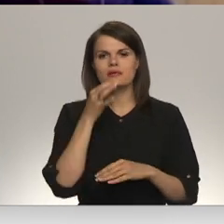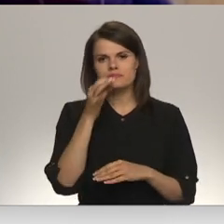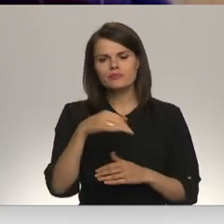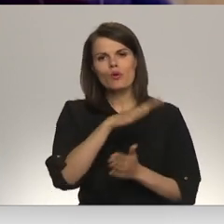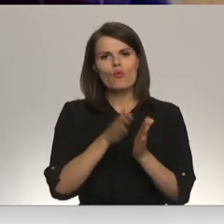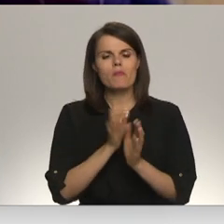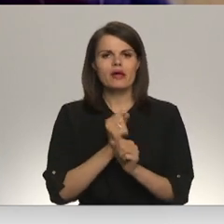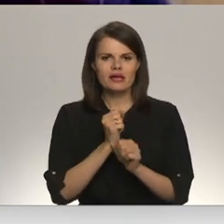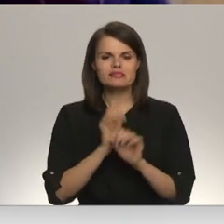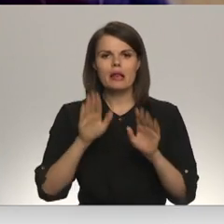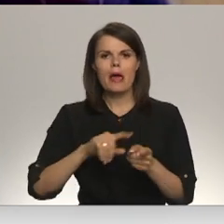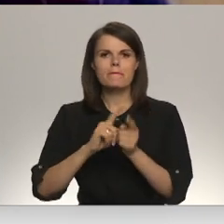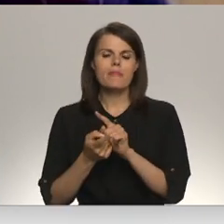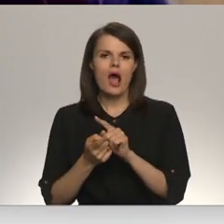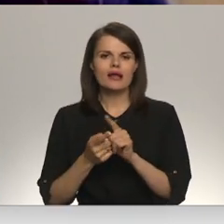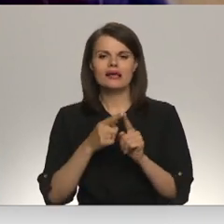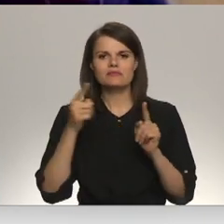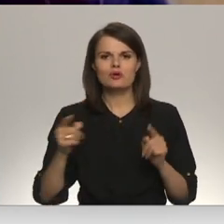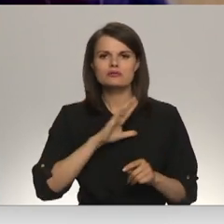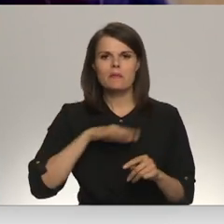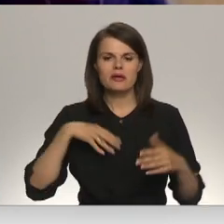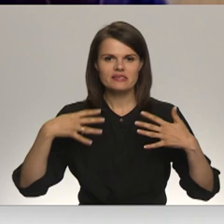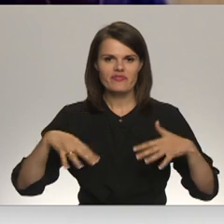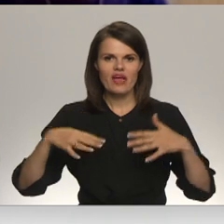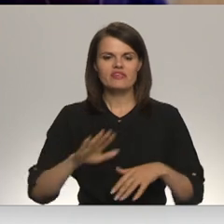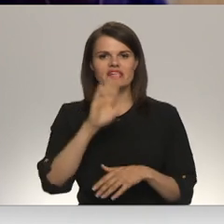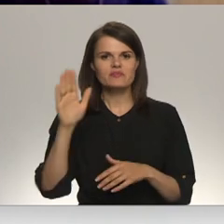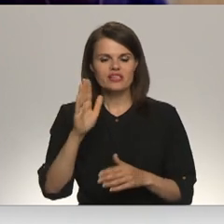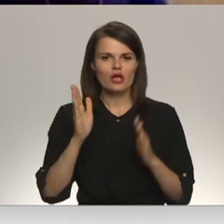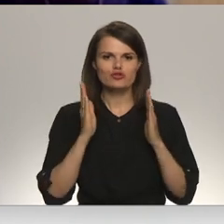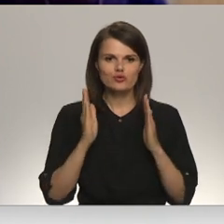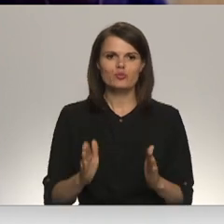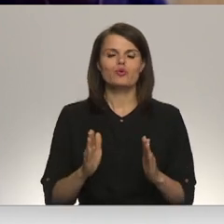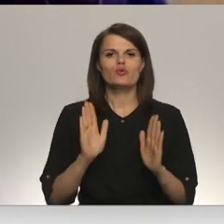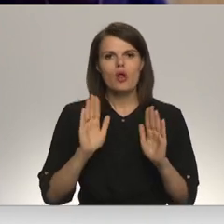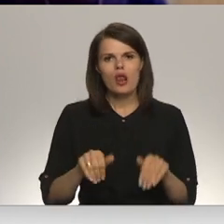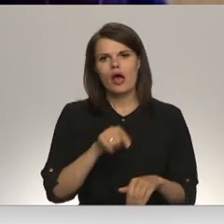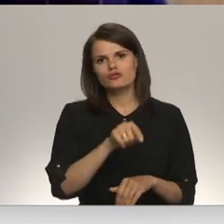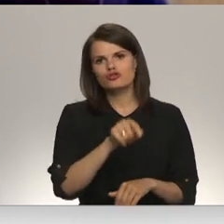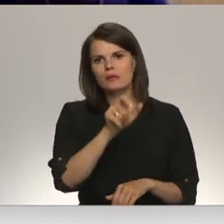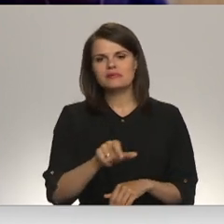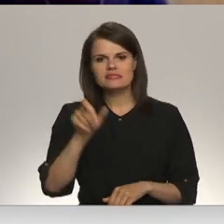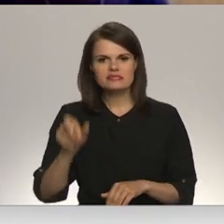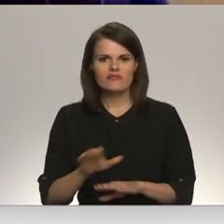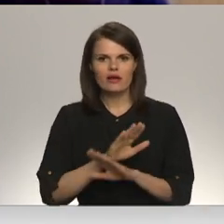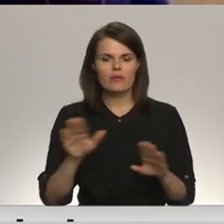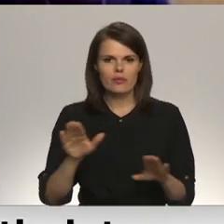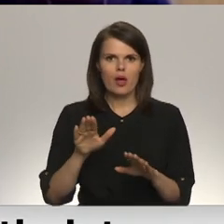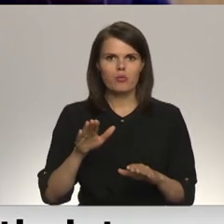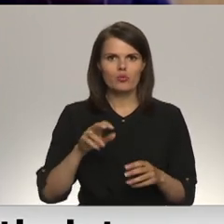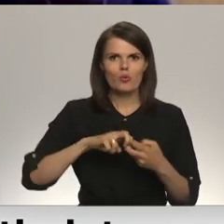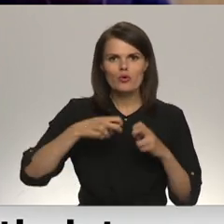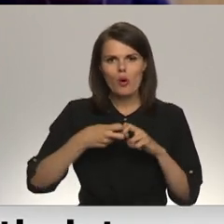pēc 90. dienas būtu maksimāli, lai šiem cilvēkiem nerastos liekas